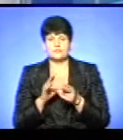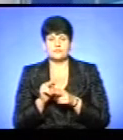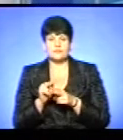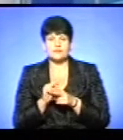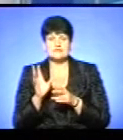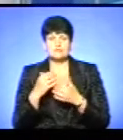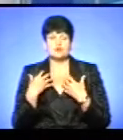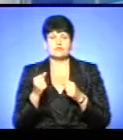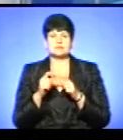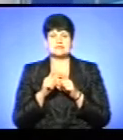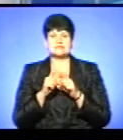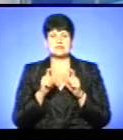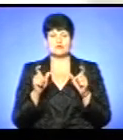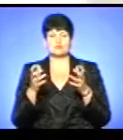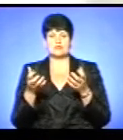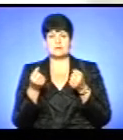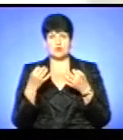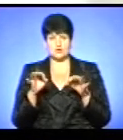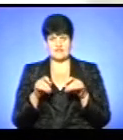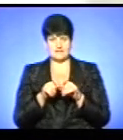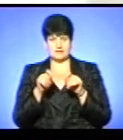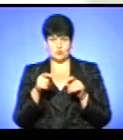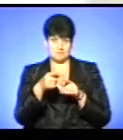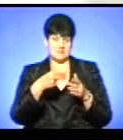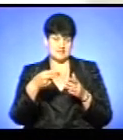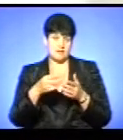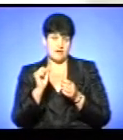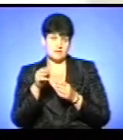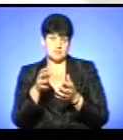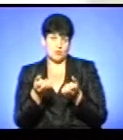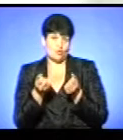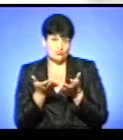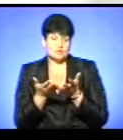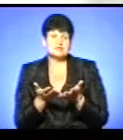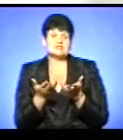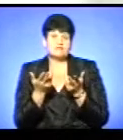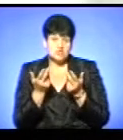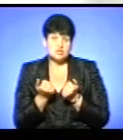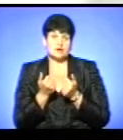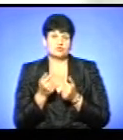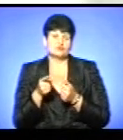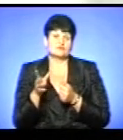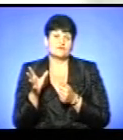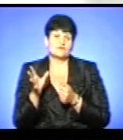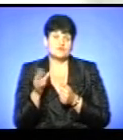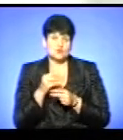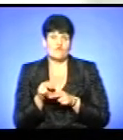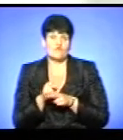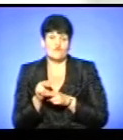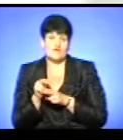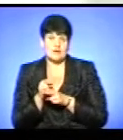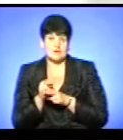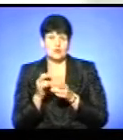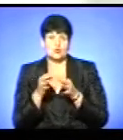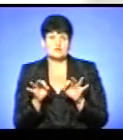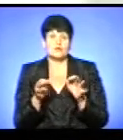оздоровчим закладам, щоб отримати дозвіл на відкриття, щоб їм підписали акти прийомку. Звичайно, що вони практично ці всі недоліки… – Ви дозвіл